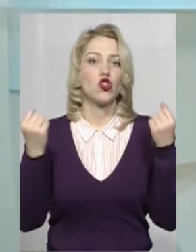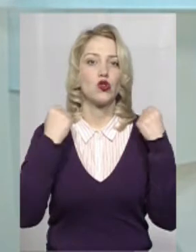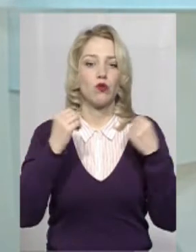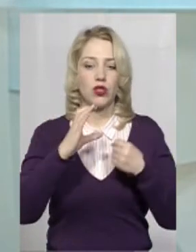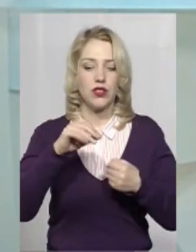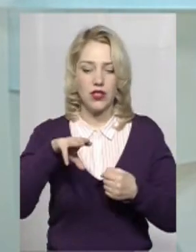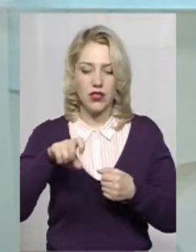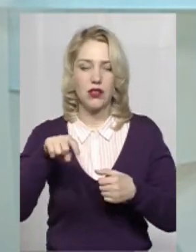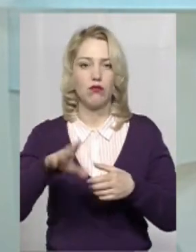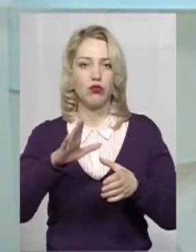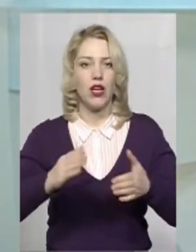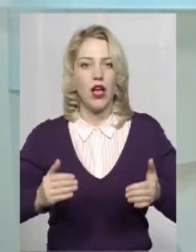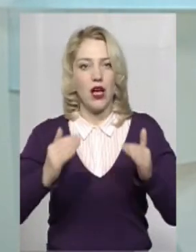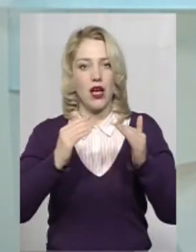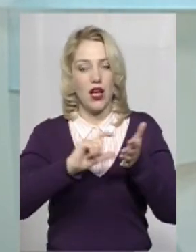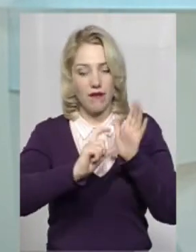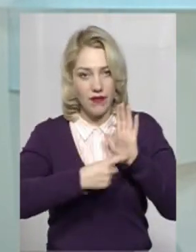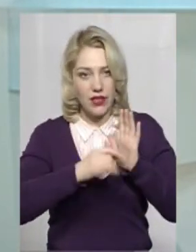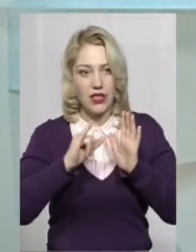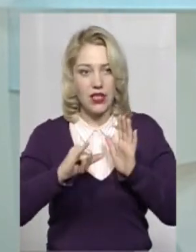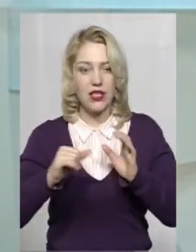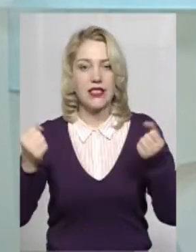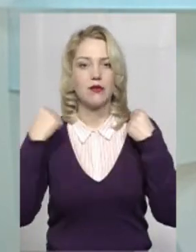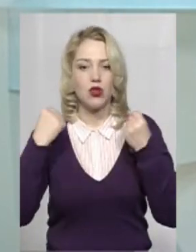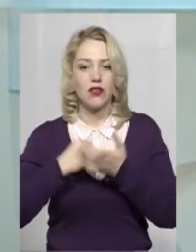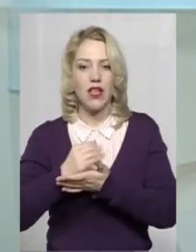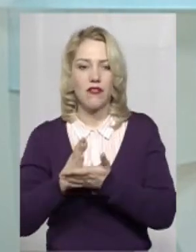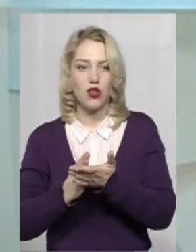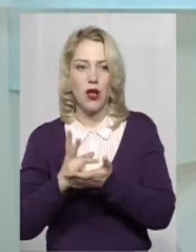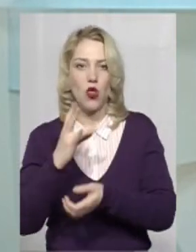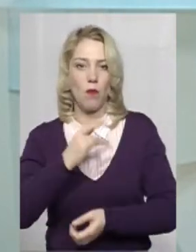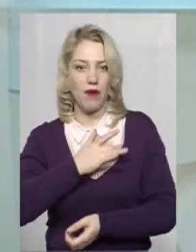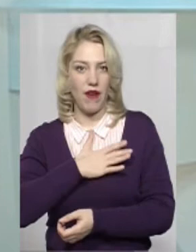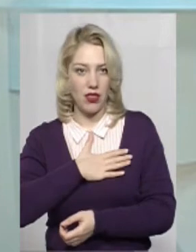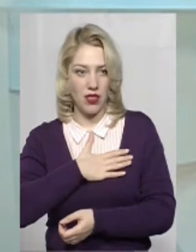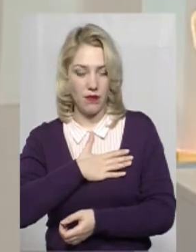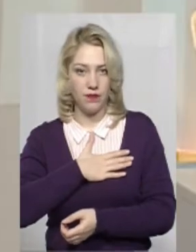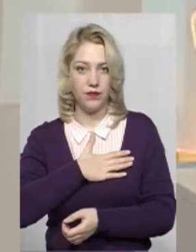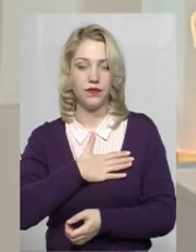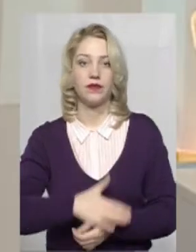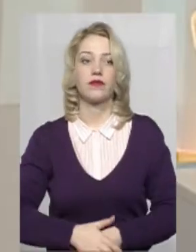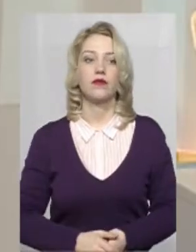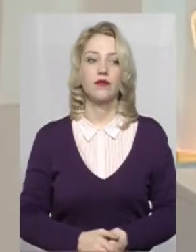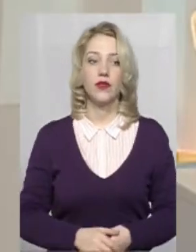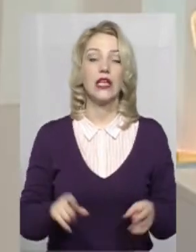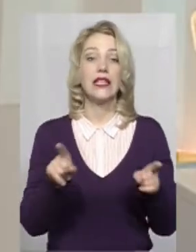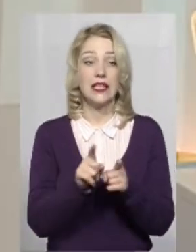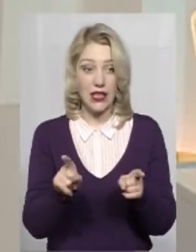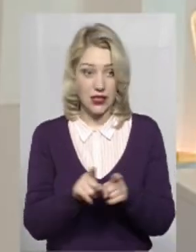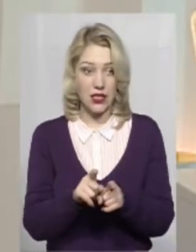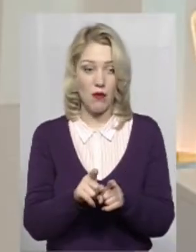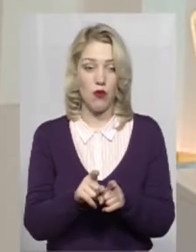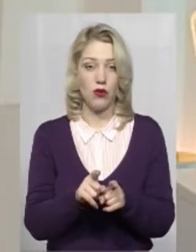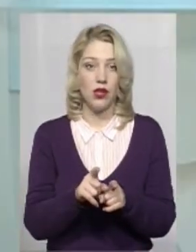де крім житла буде також спортивна інфраструктура, але приватна. Ну і так само